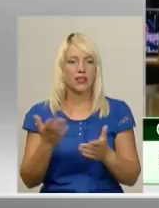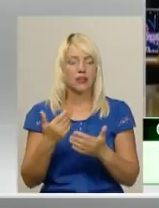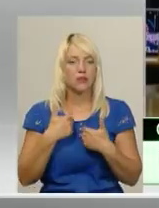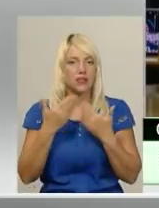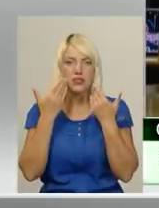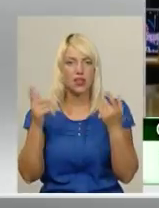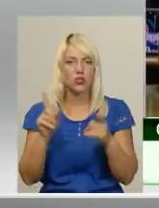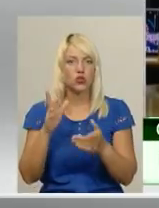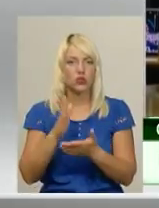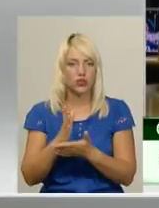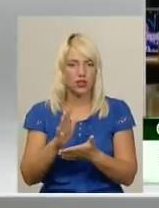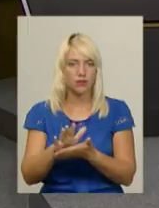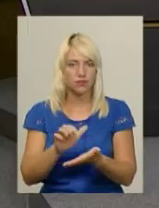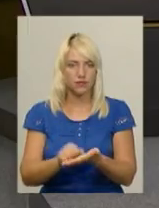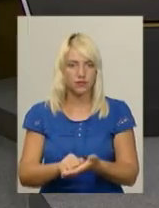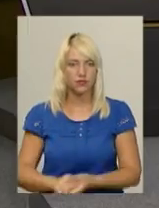спочатку.